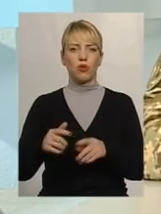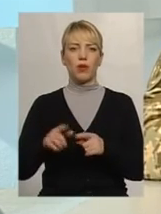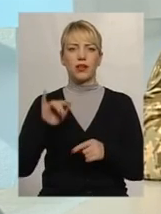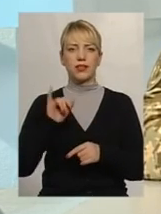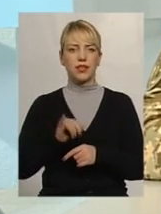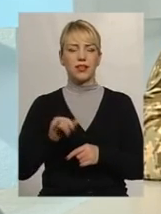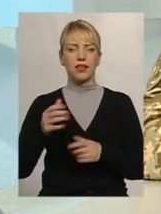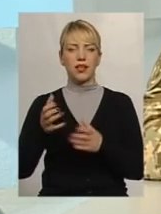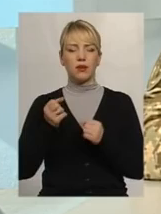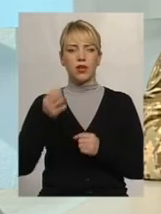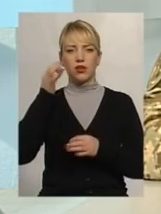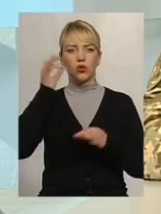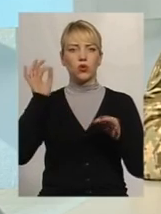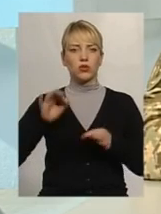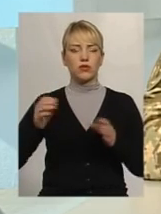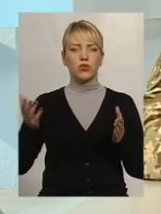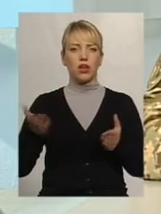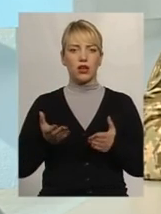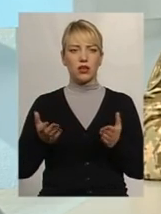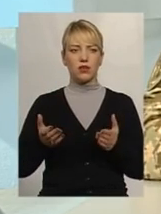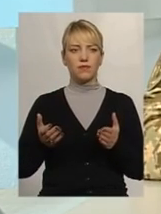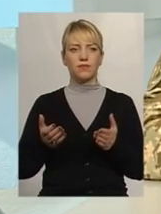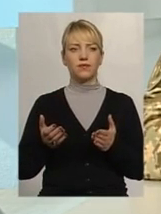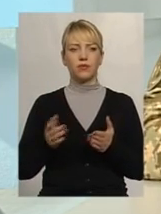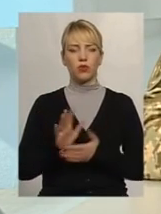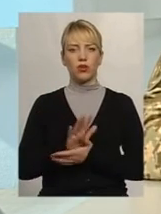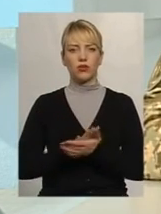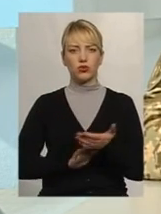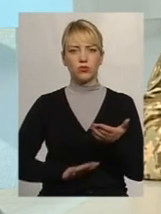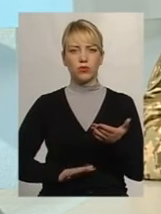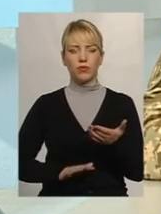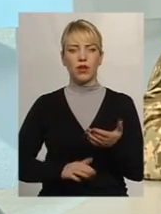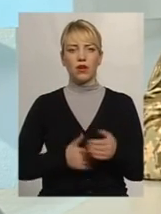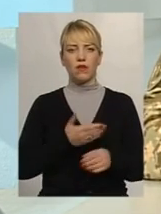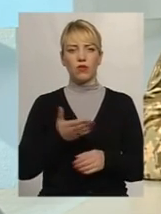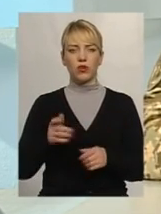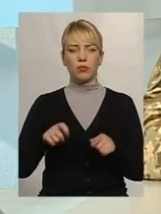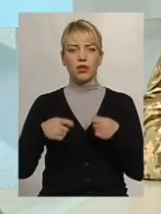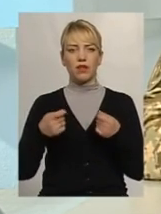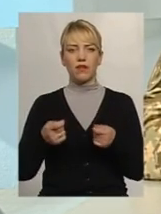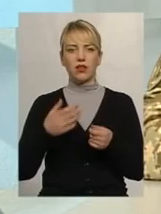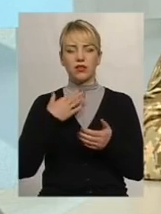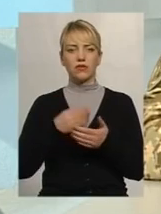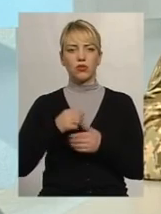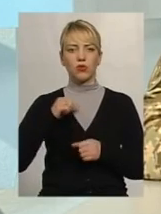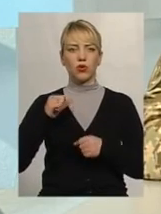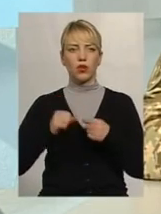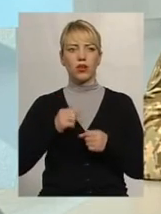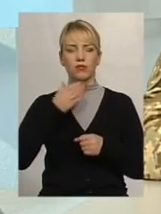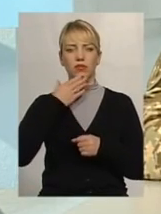досвіду, який в подальшому вони передавали своїм колегам,